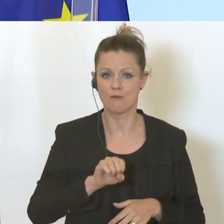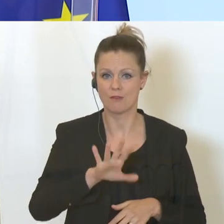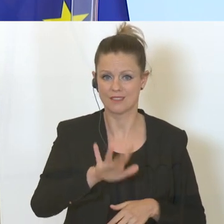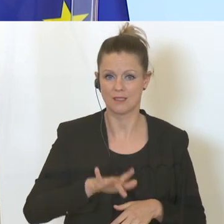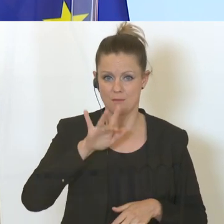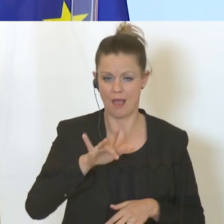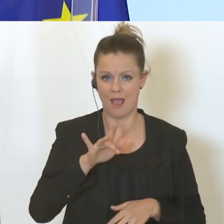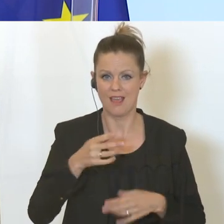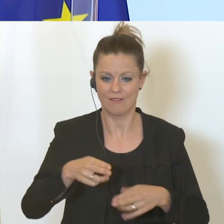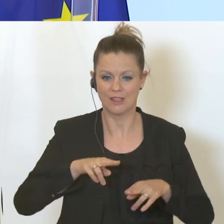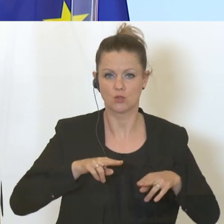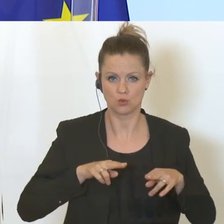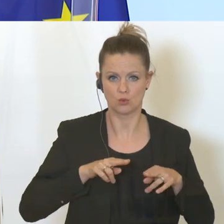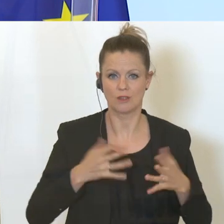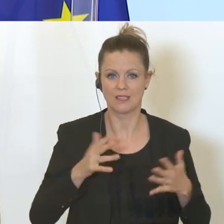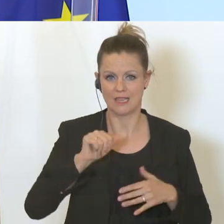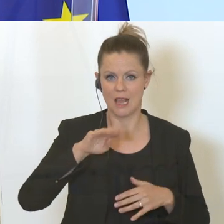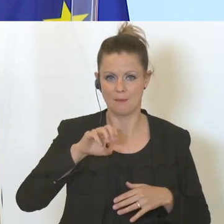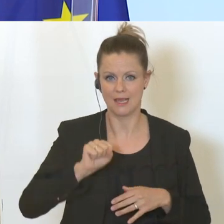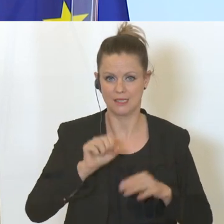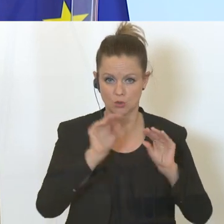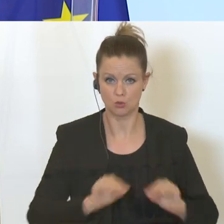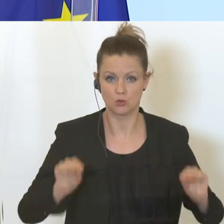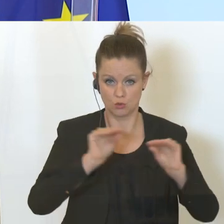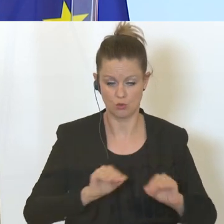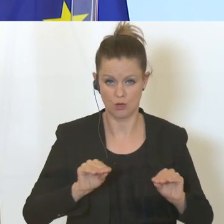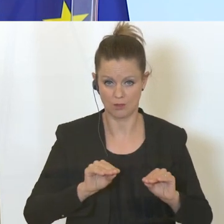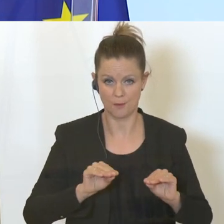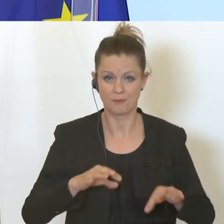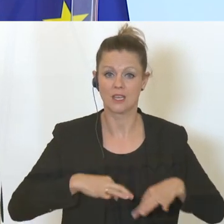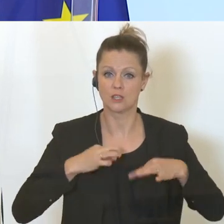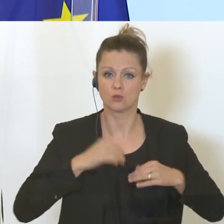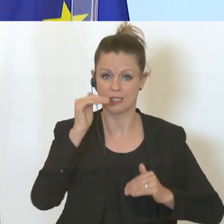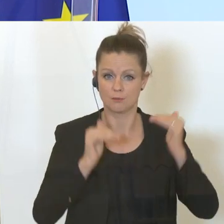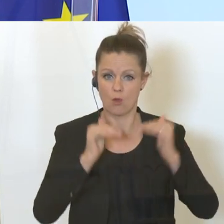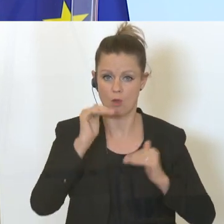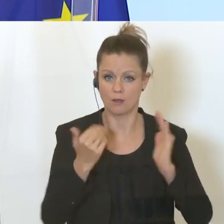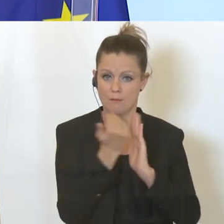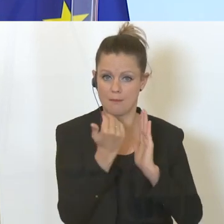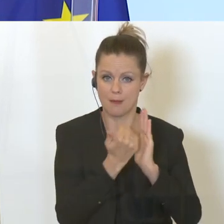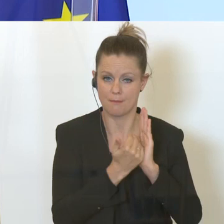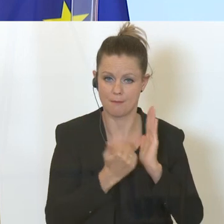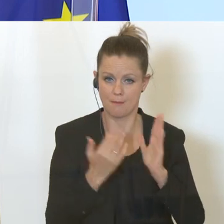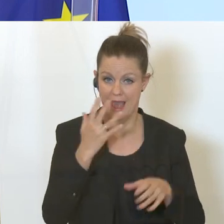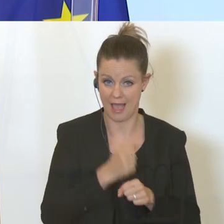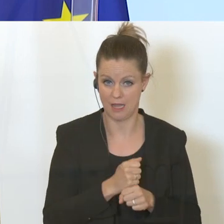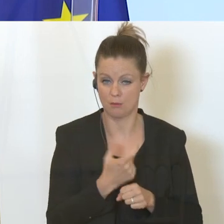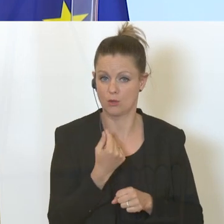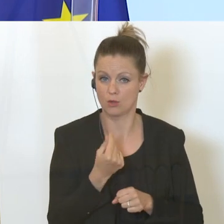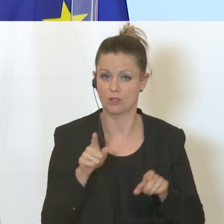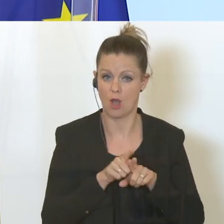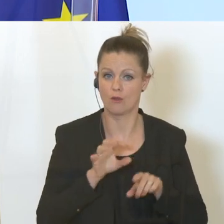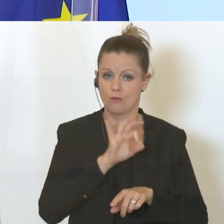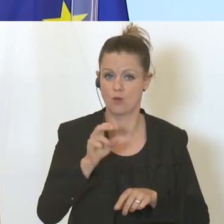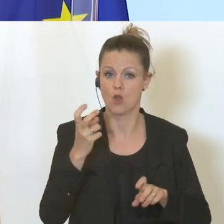starten wieder die AMS-Schulungen unter Einhaltung der gesundheitsbehördlichen Auflagen, sodass die Sicherheit auch für die